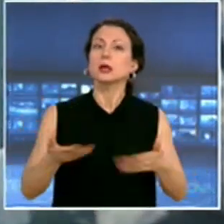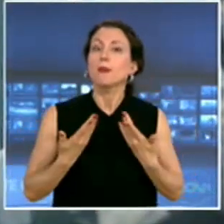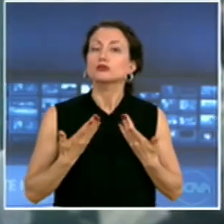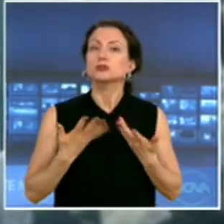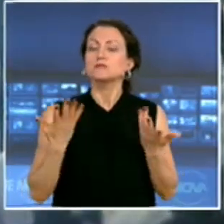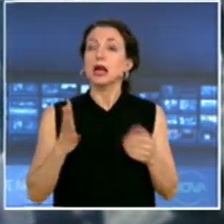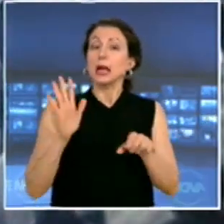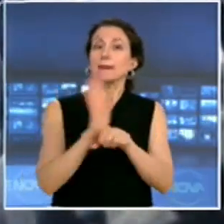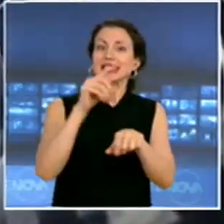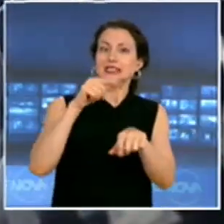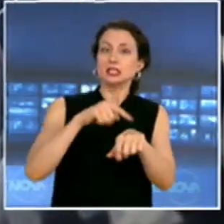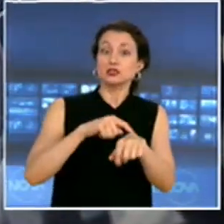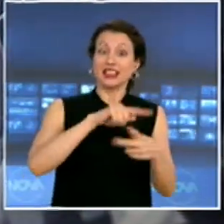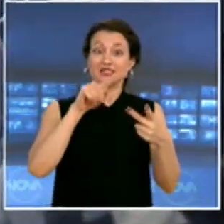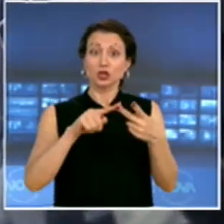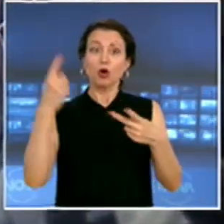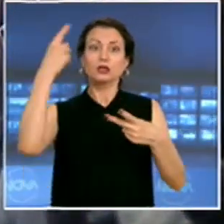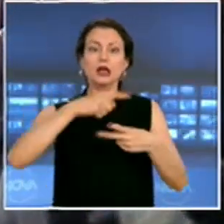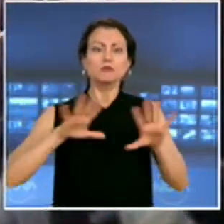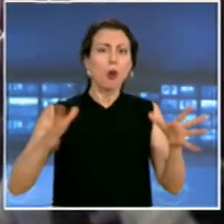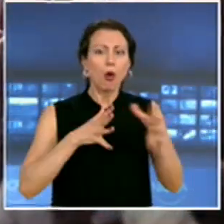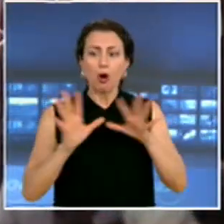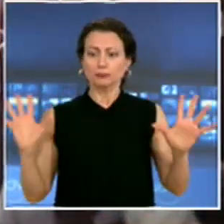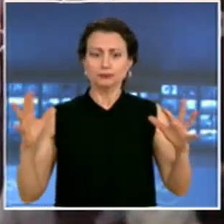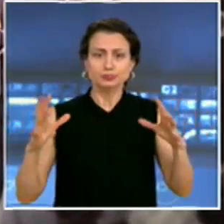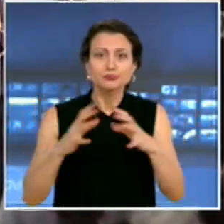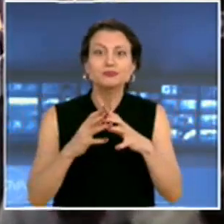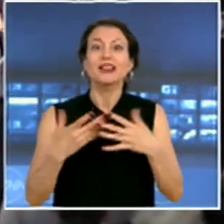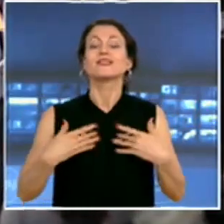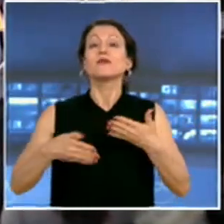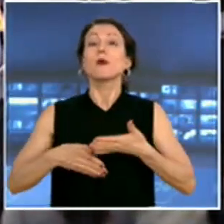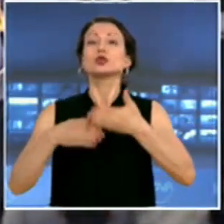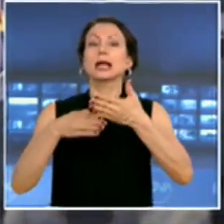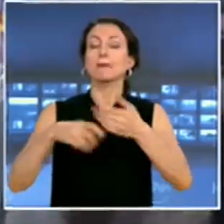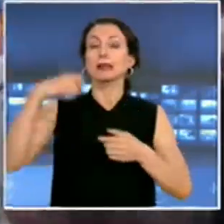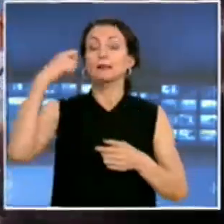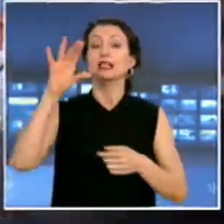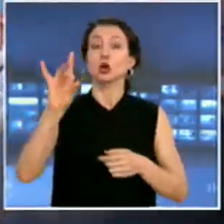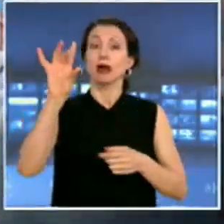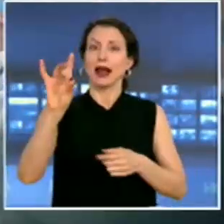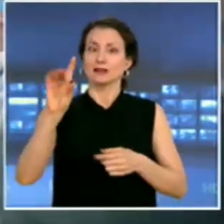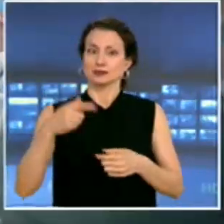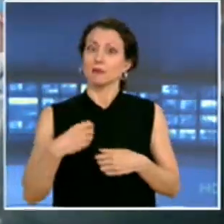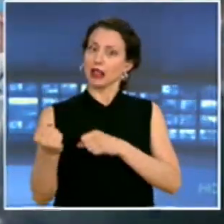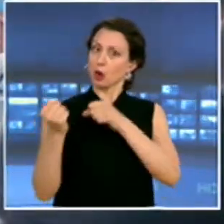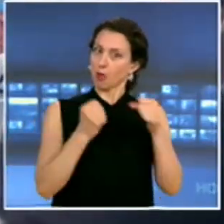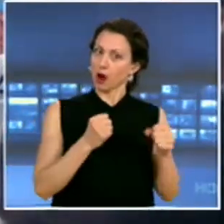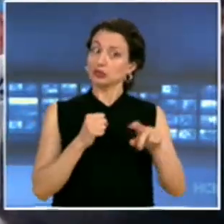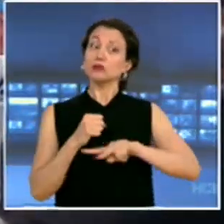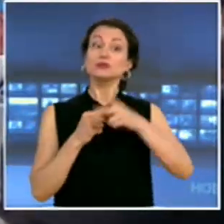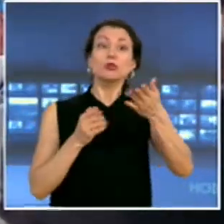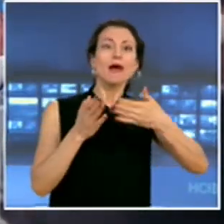за втори пореден ден хора се събраха през градата на президентството в открепа на Румен Радев. Малко по-късно в другия край на площад